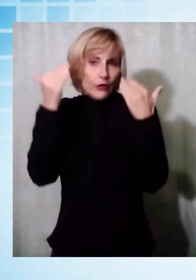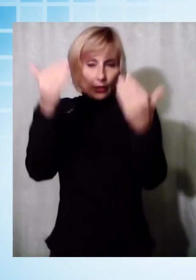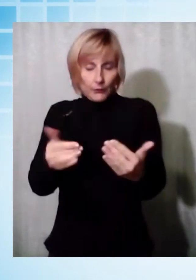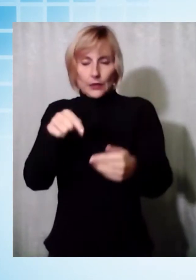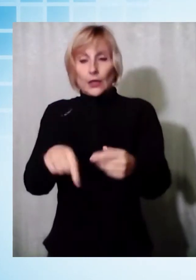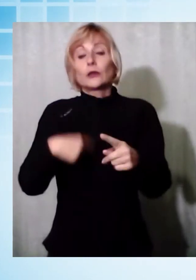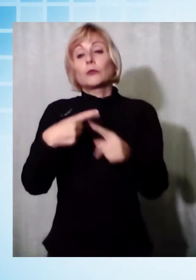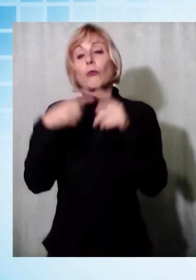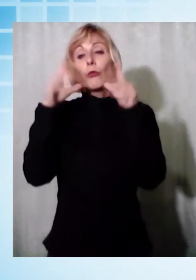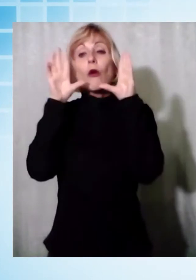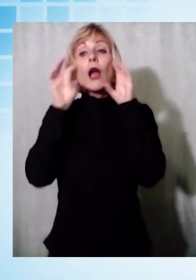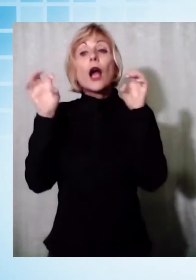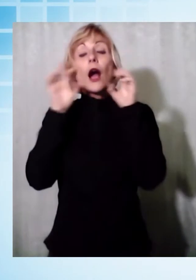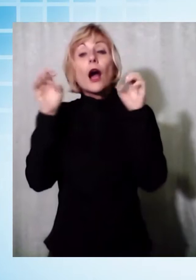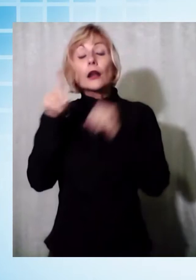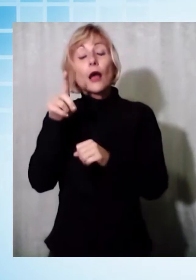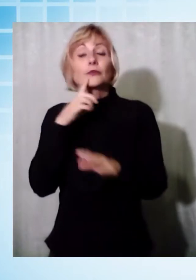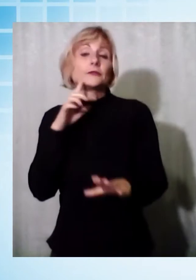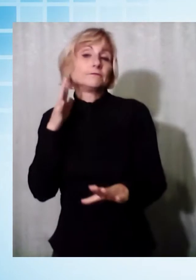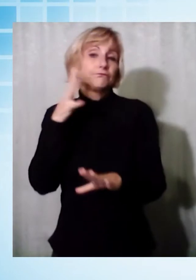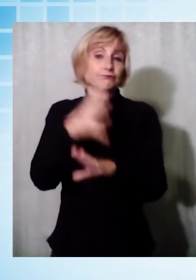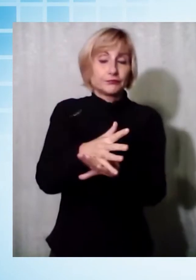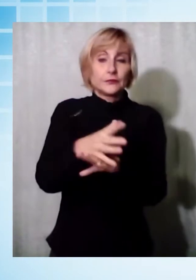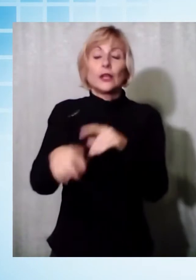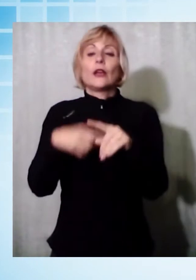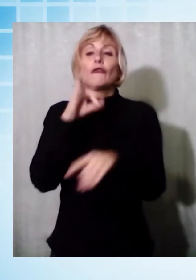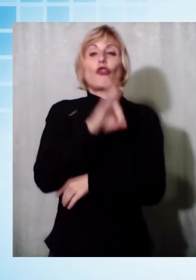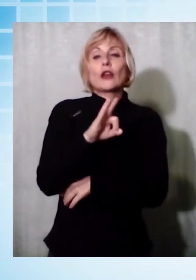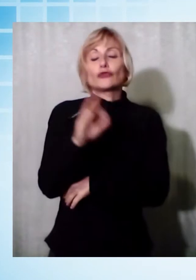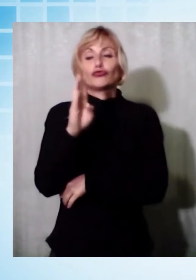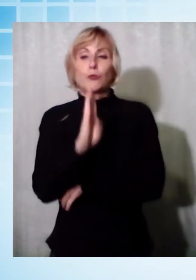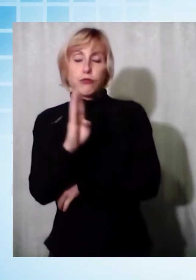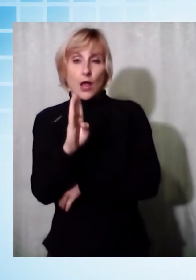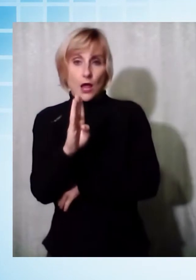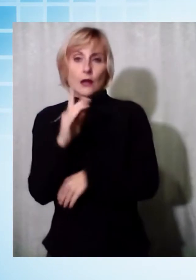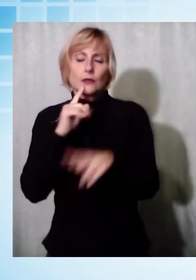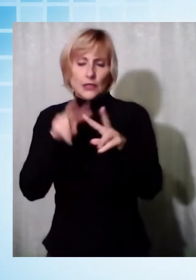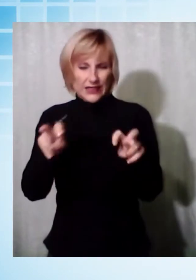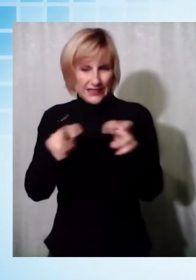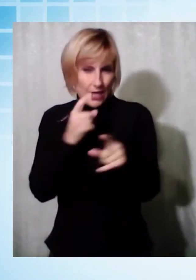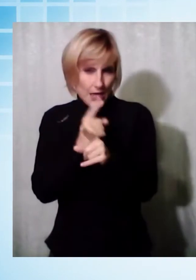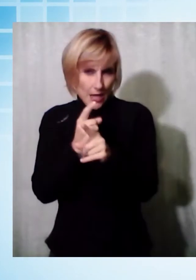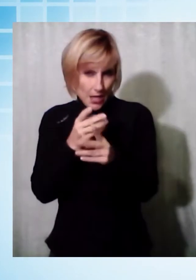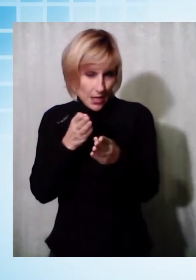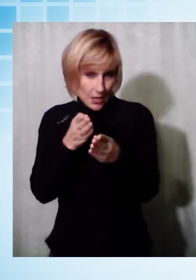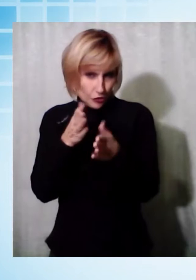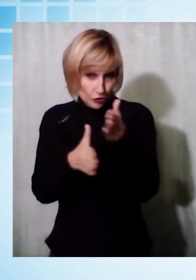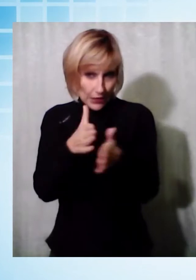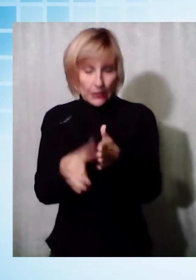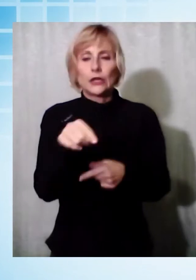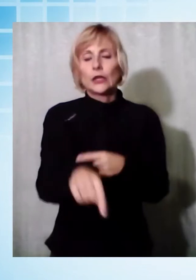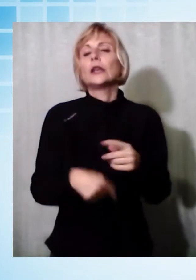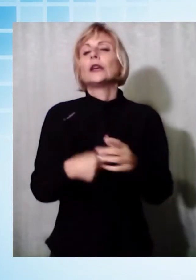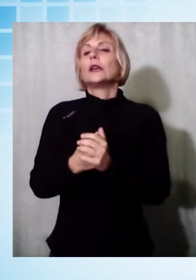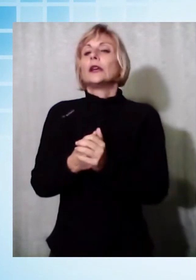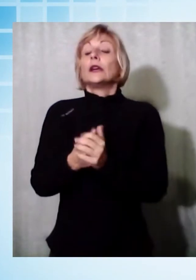anche i carabinieri del Normo e oltre ai carabinieri della stazione di Fornaci di Barga che condurranno le indagini. Sfortunatamente per le indagini non